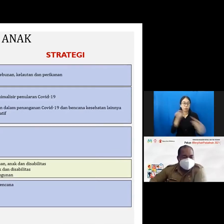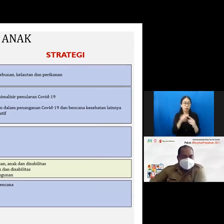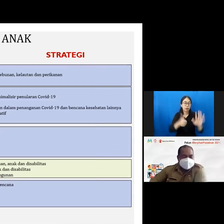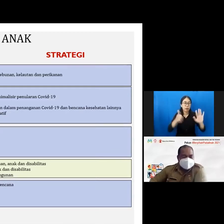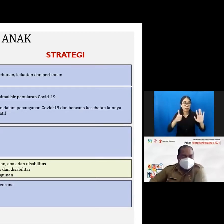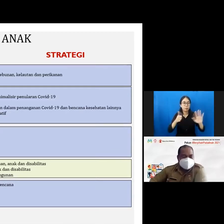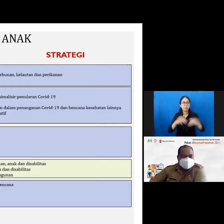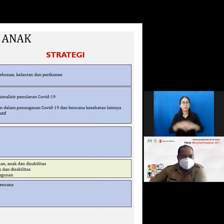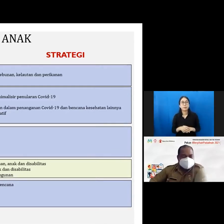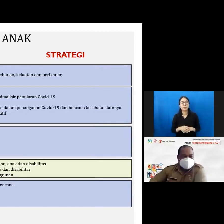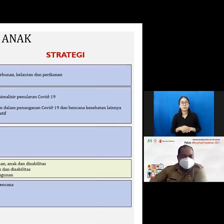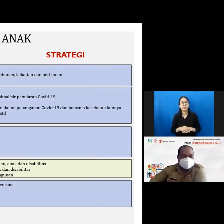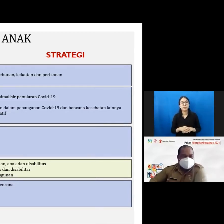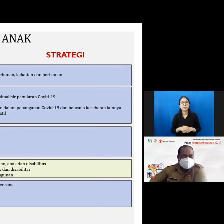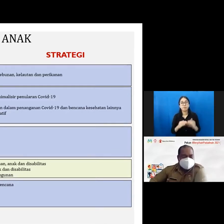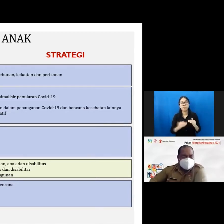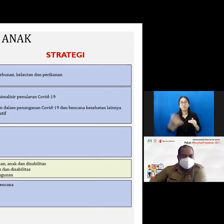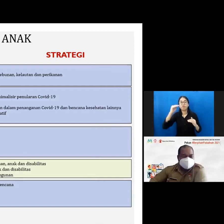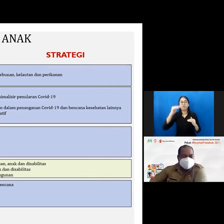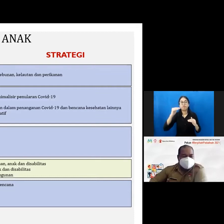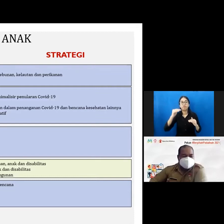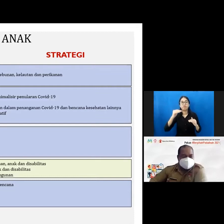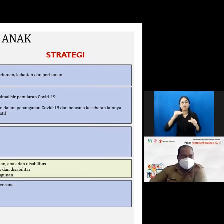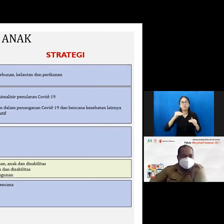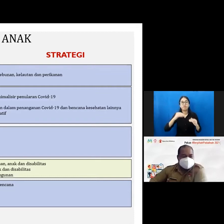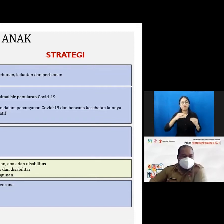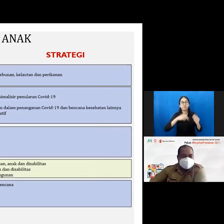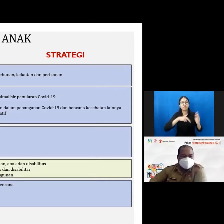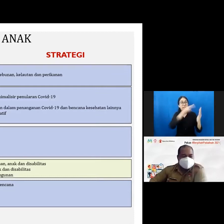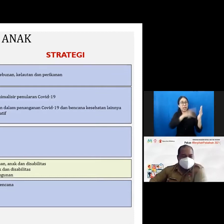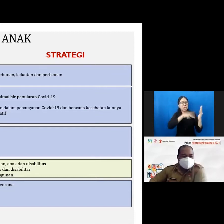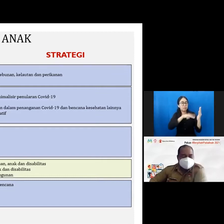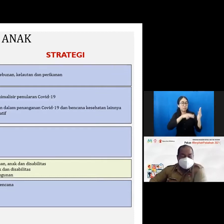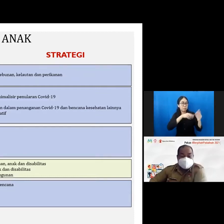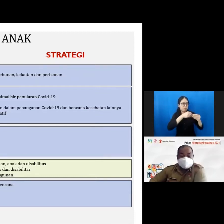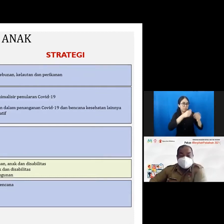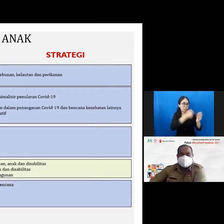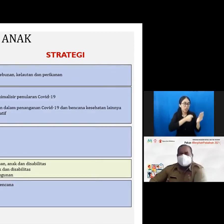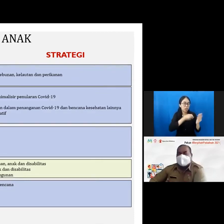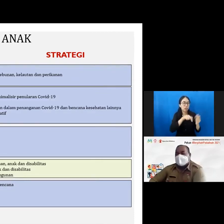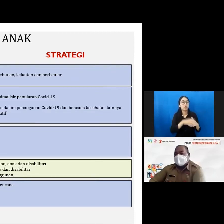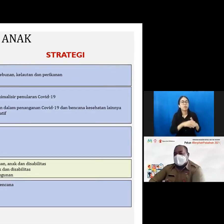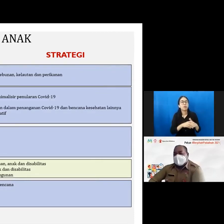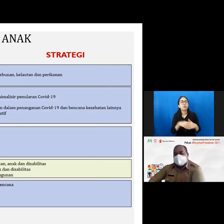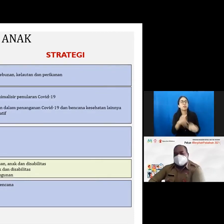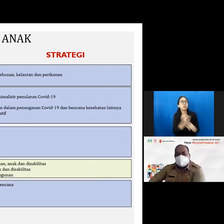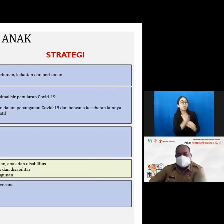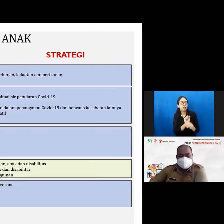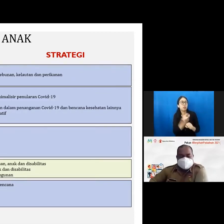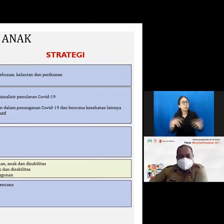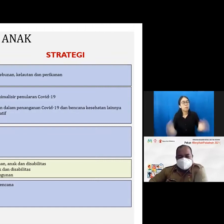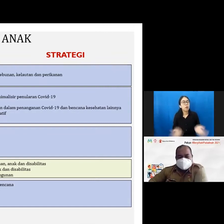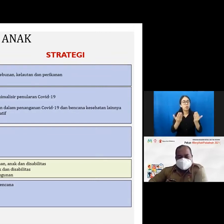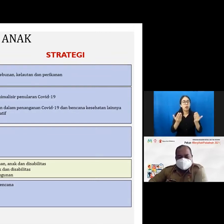meningkatnya transperan dan akuntabilitas kinerja penyelenggaran pemerintah dan pembangunan yang